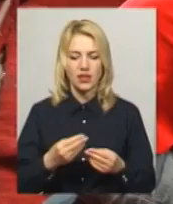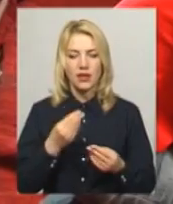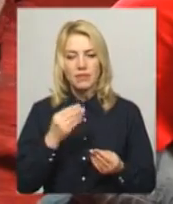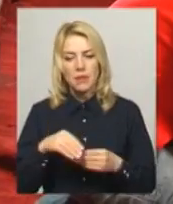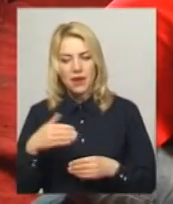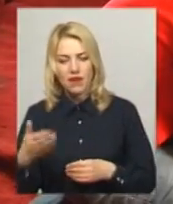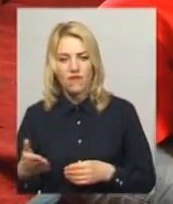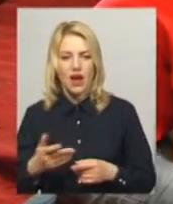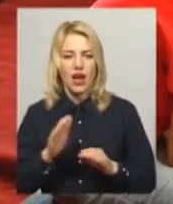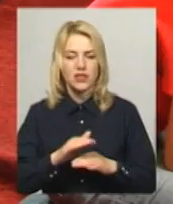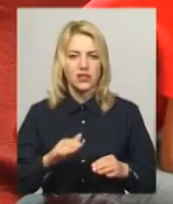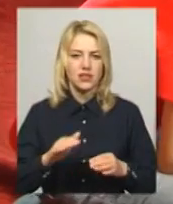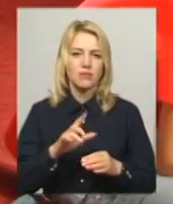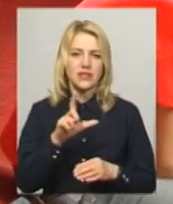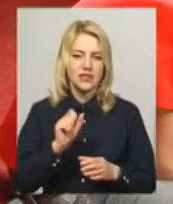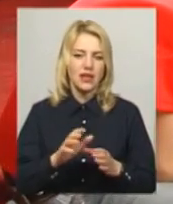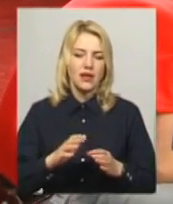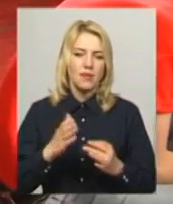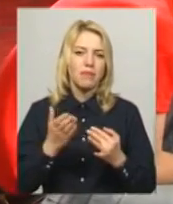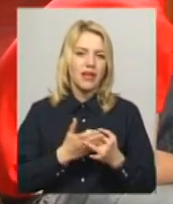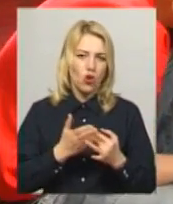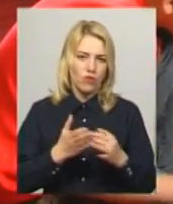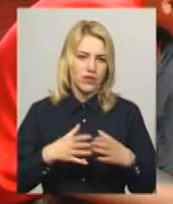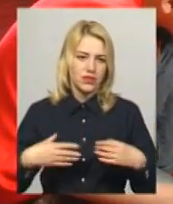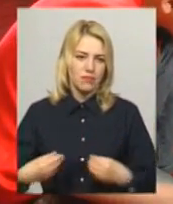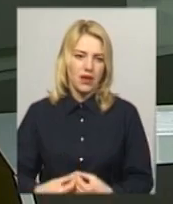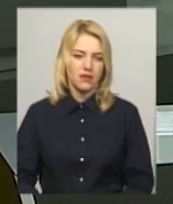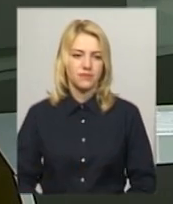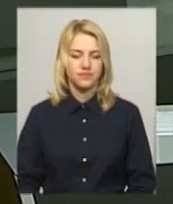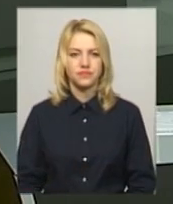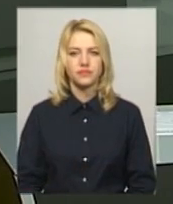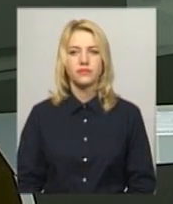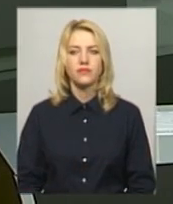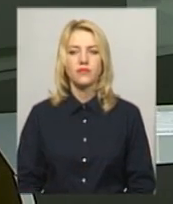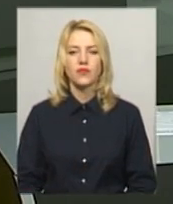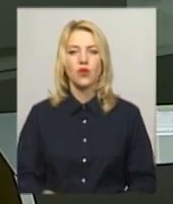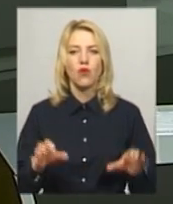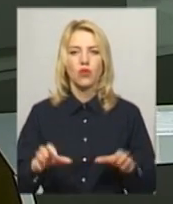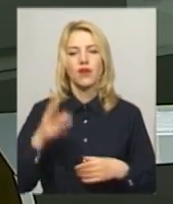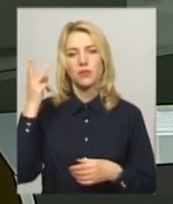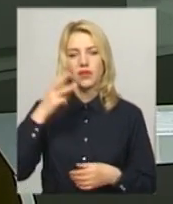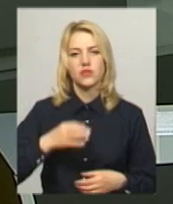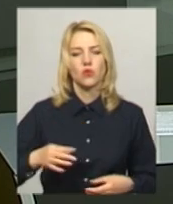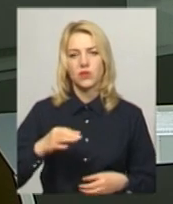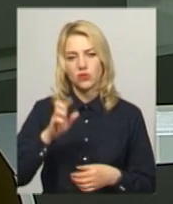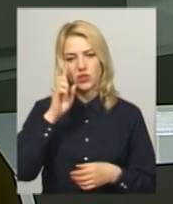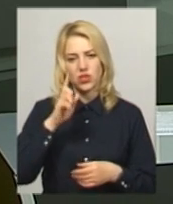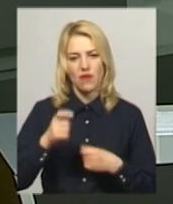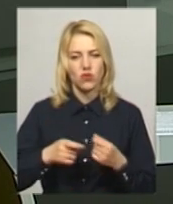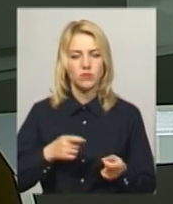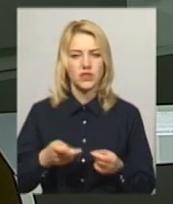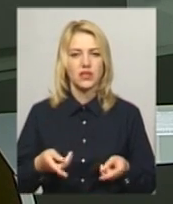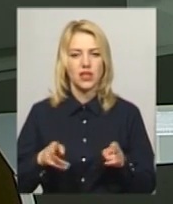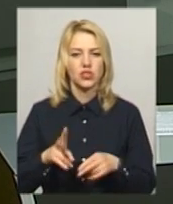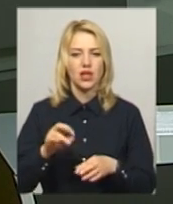категорій. Тетяна Ворожцова, Юрій Чорний, Новини, Поділля, Центр. Голова Хмельницької обласної державної адміністрації